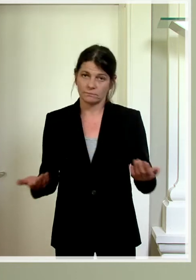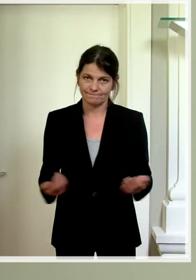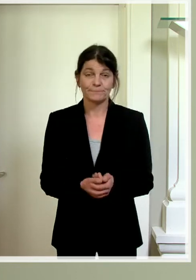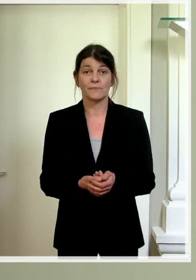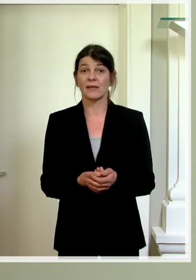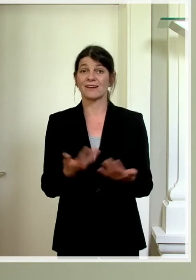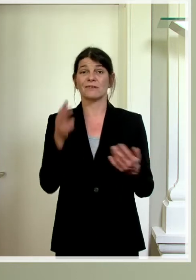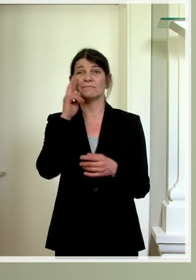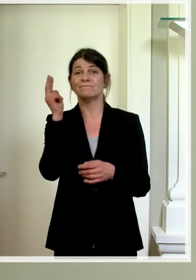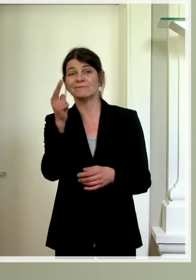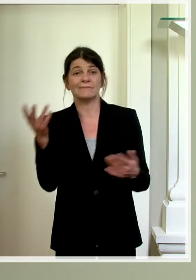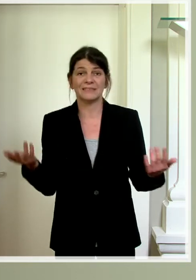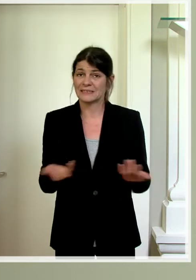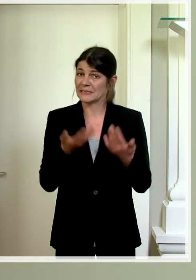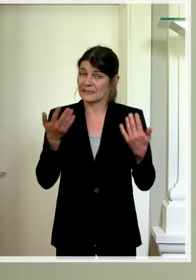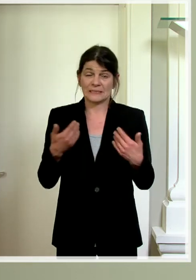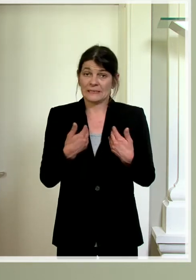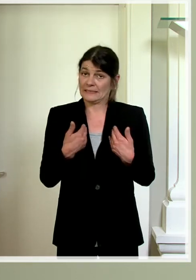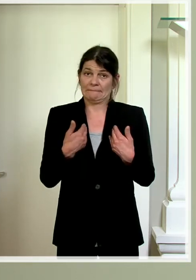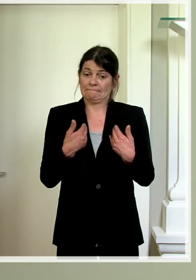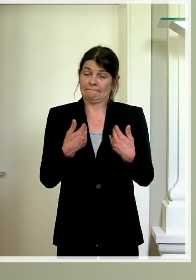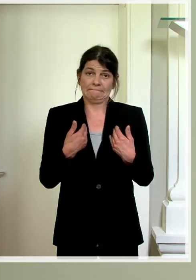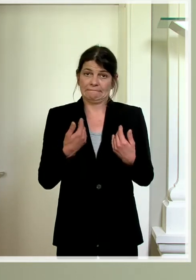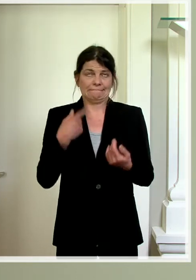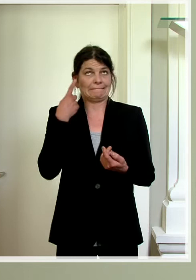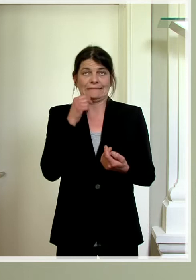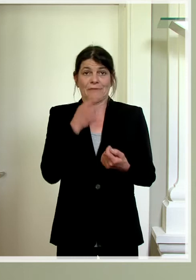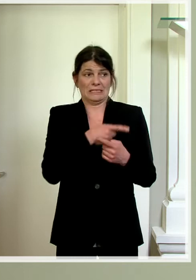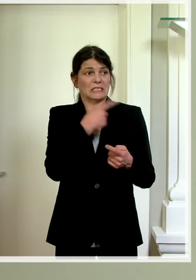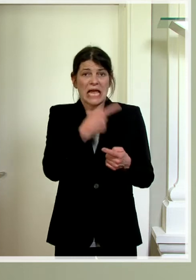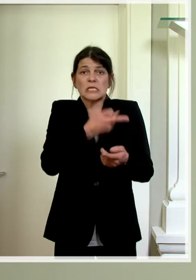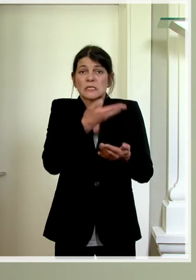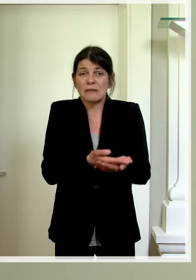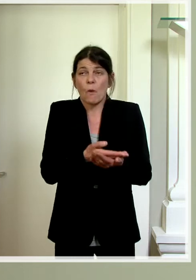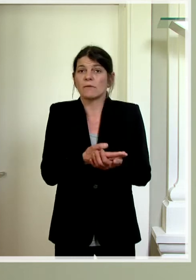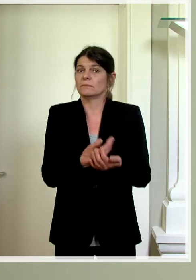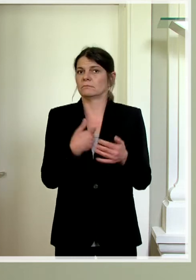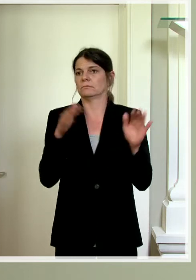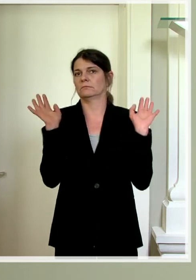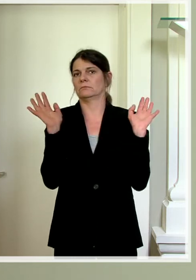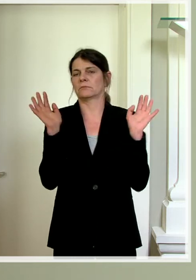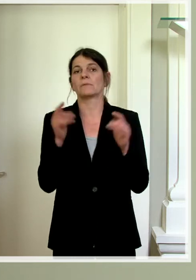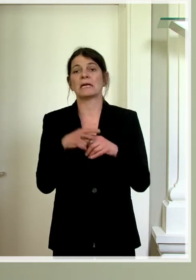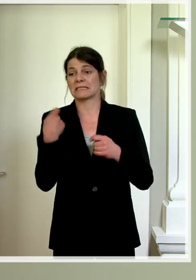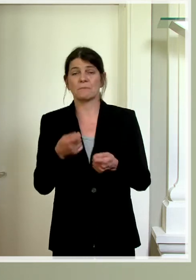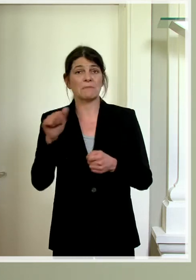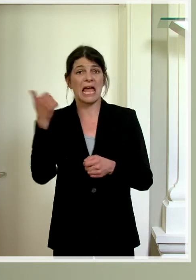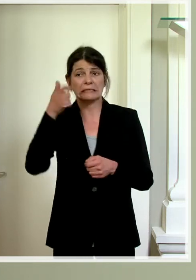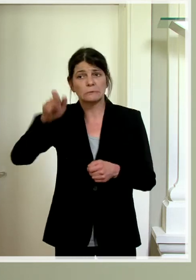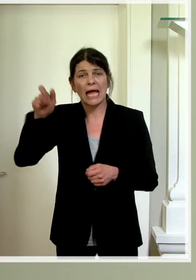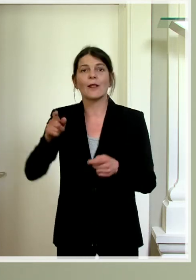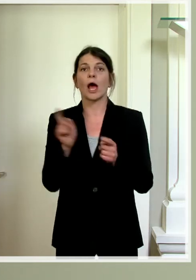Also Prognosen, ich verlasse mich nicht auf derartige Prognosen, weil es immer zu jedem Experten auch noch einen Gegenexperten gibt.